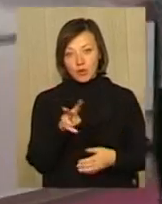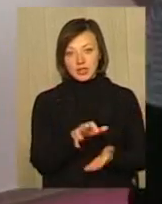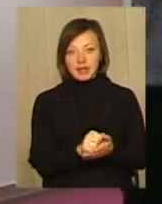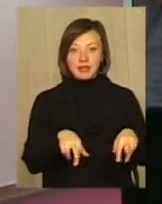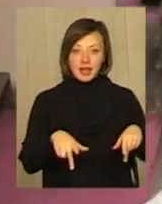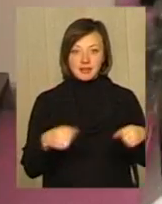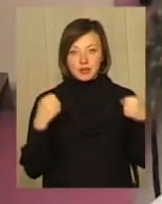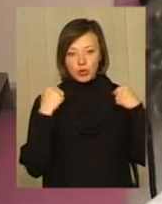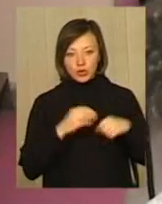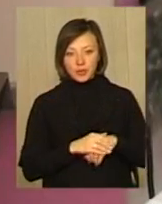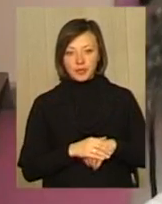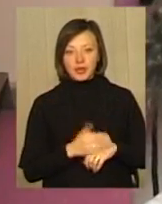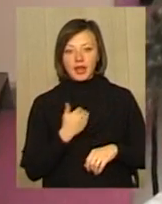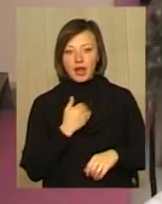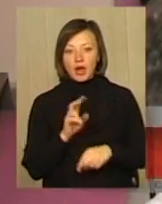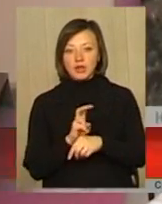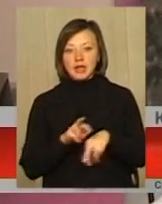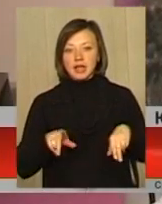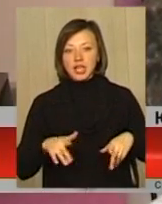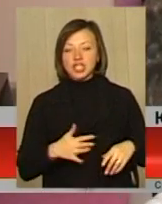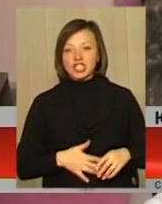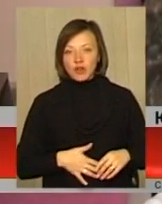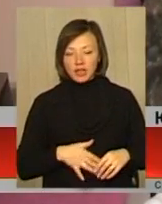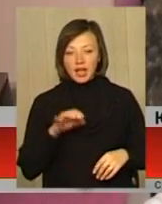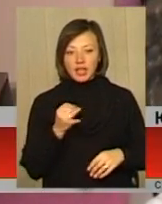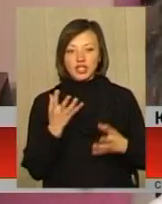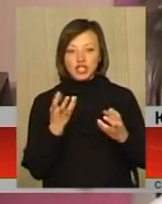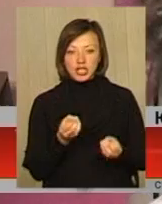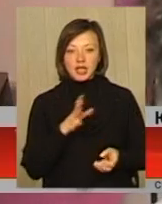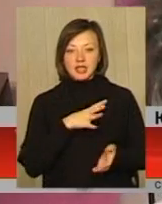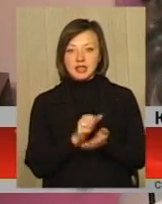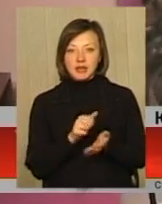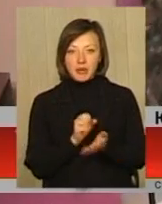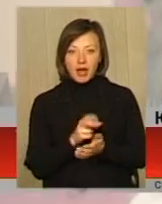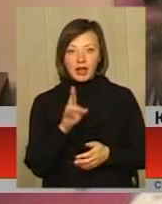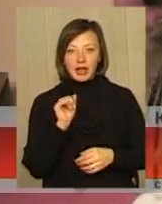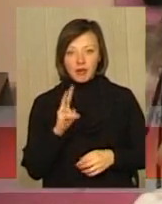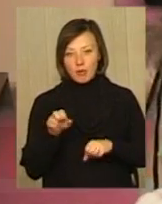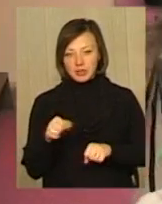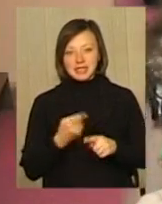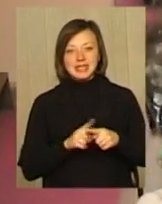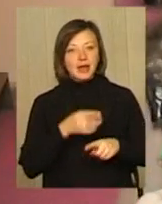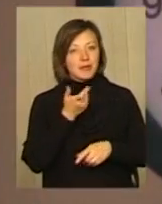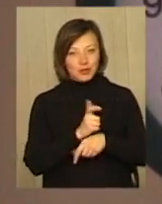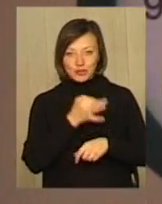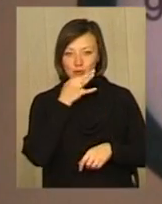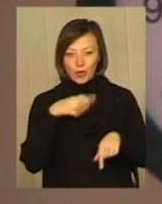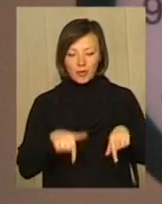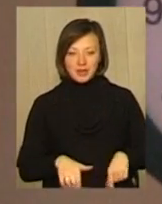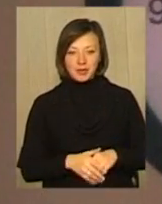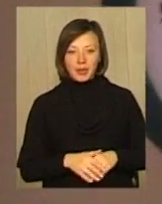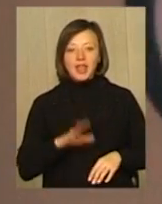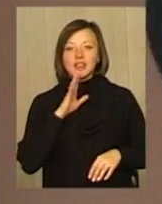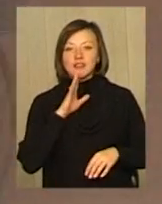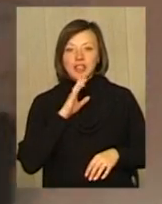танців та спорту. Я ходила на танець живота і ще займалася просто кікбоксингом. Мені це більше подобається. Навряд чи